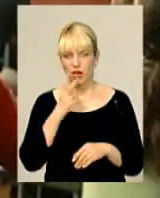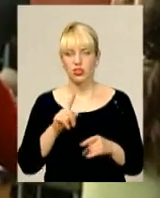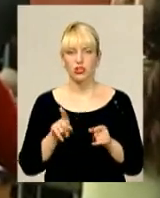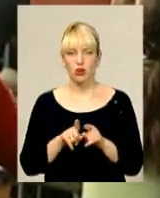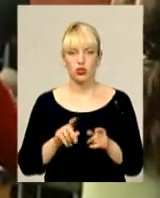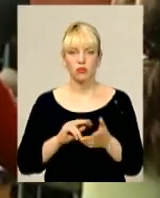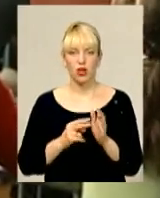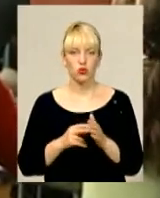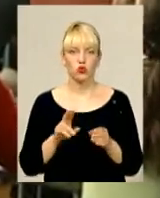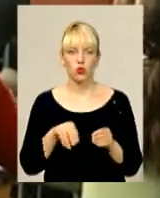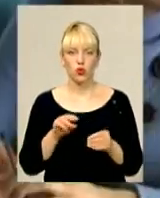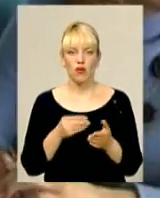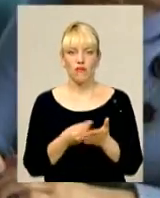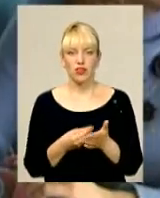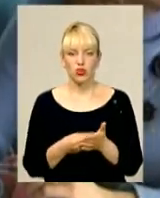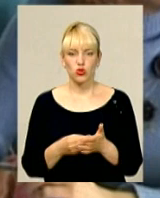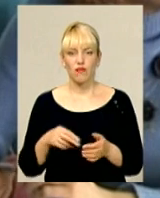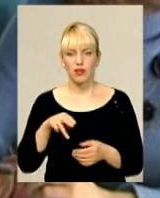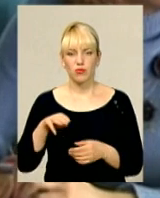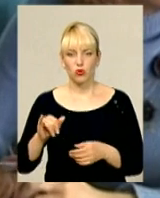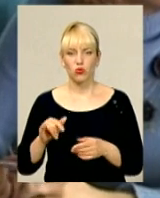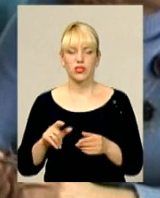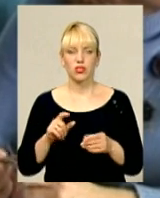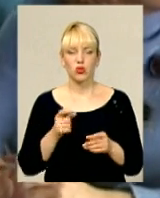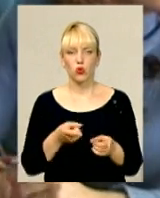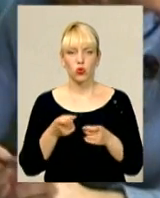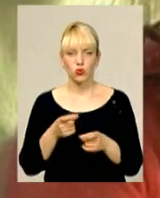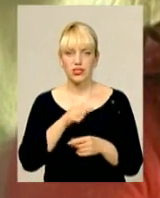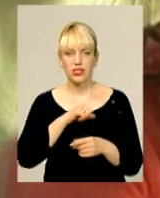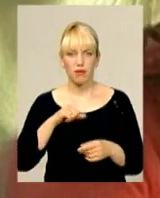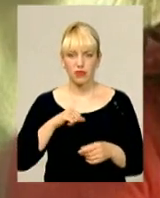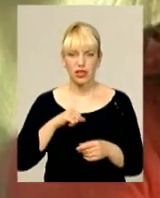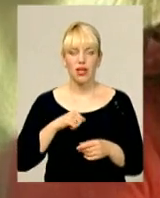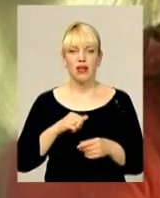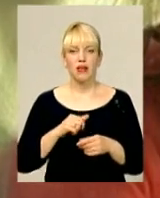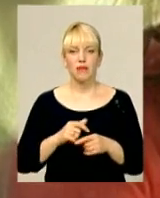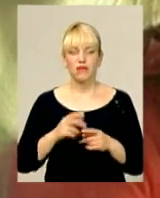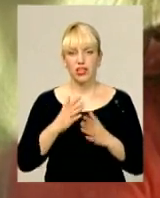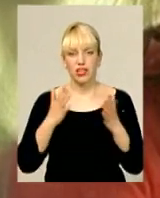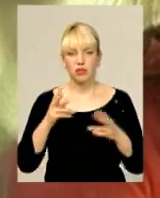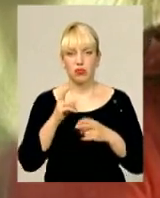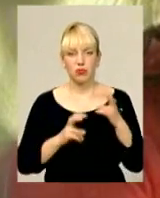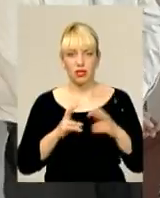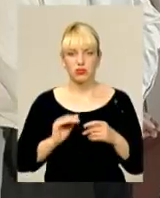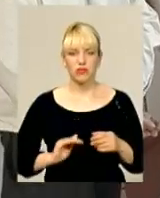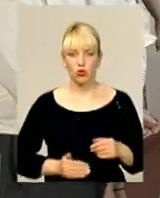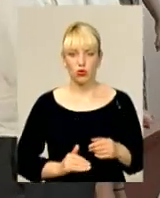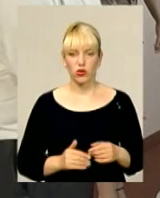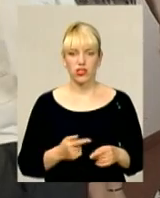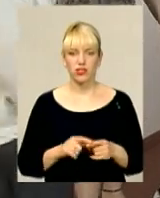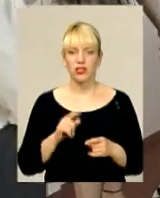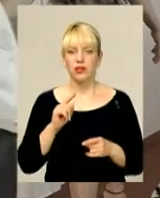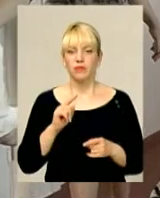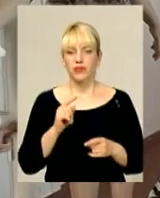планують, що до фінансування профтехосвіти долучаться і самі замовники робітничих кадрів – великі підприємства і корпорації. Ось такі